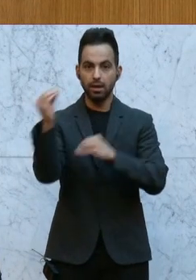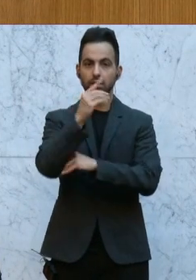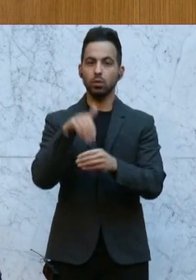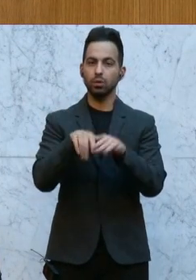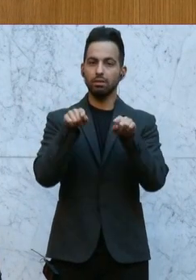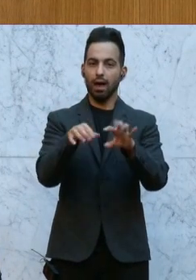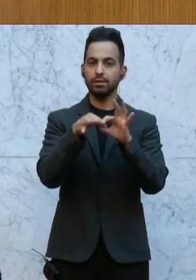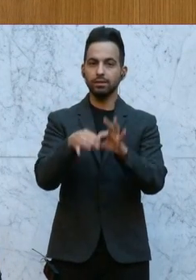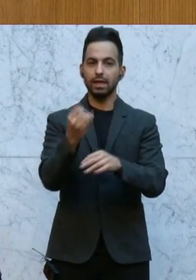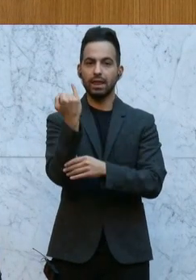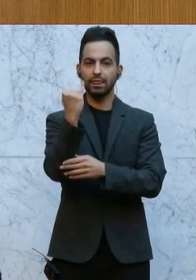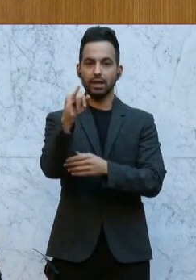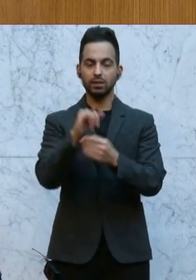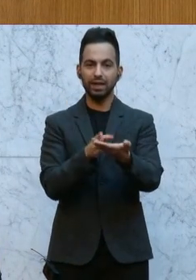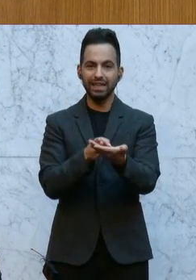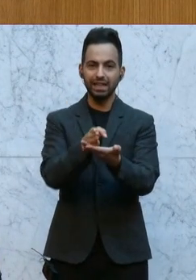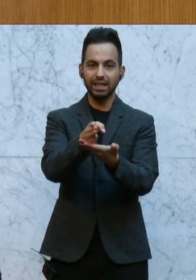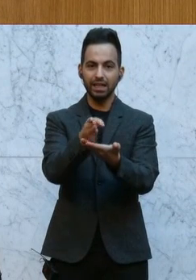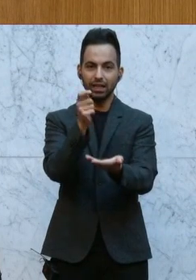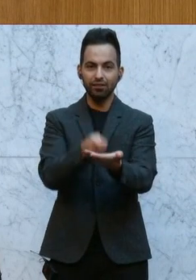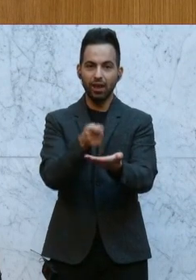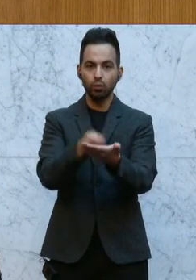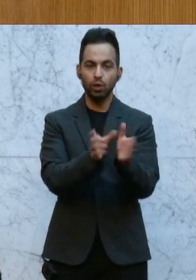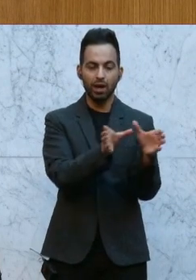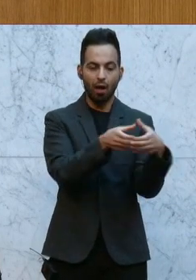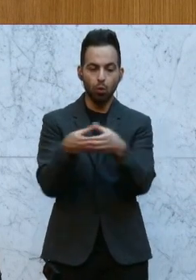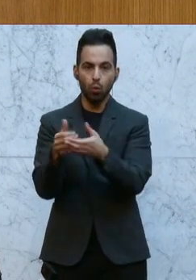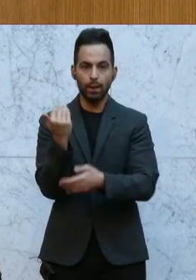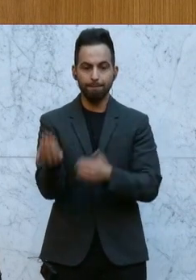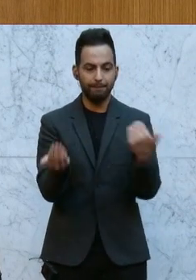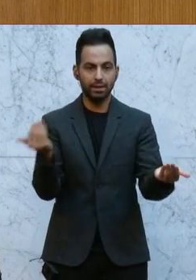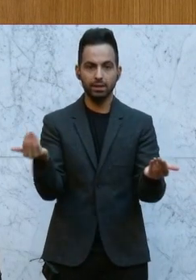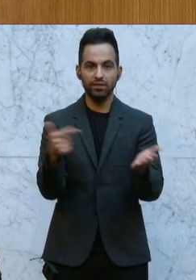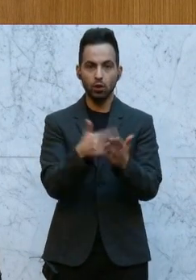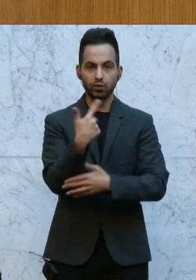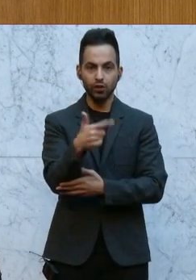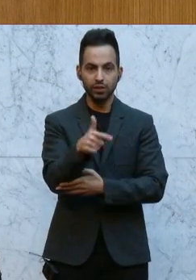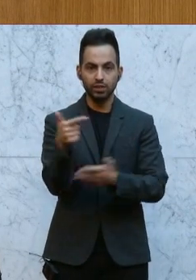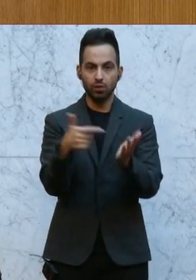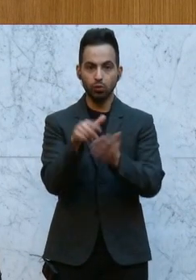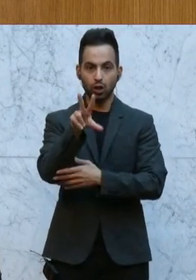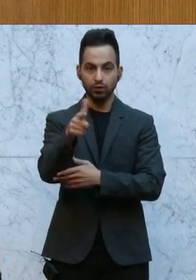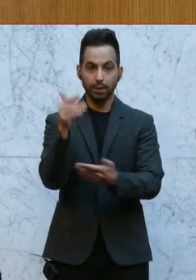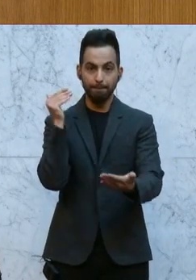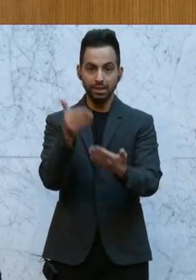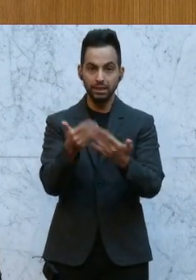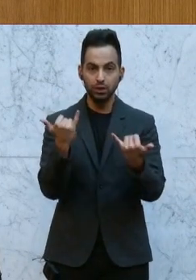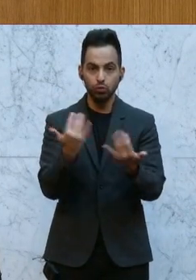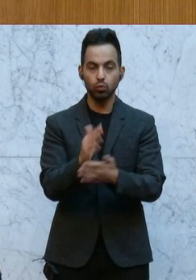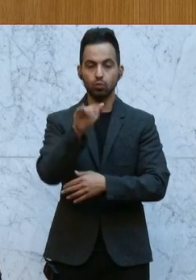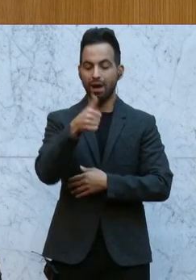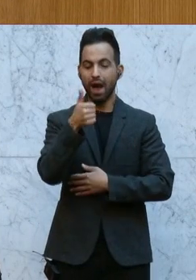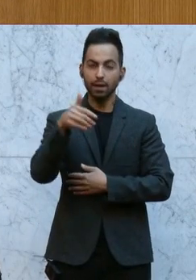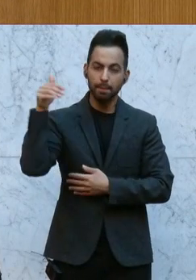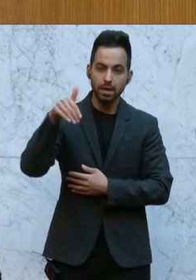Indexierung der Richtwert- und Kategoriemieten im Jahr 2022 und 2023 bisher schon über eine